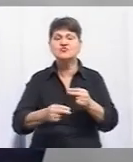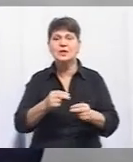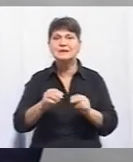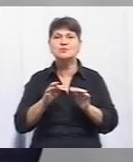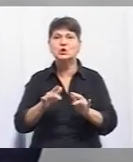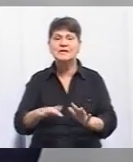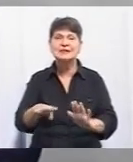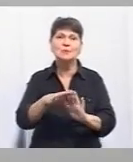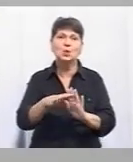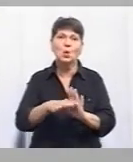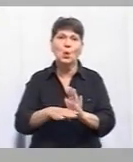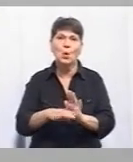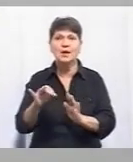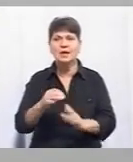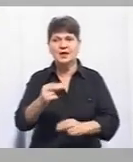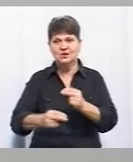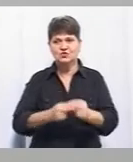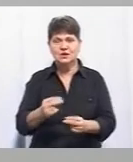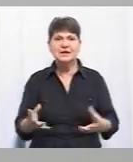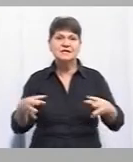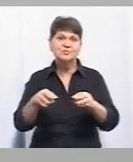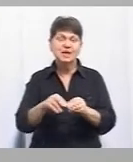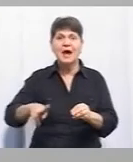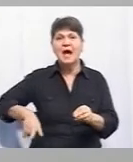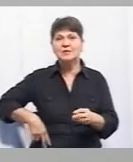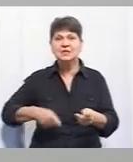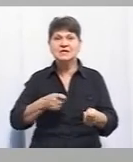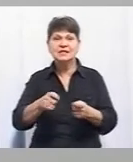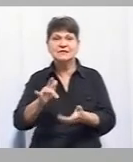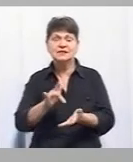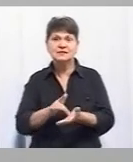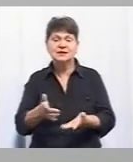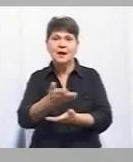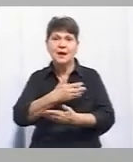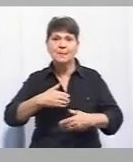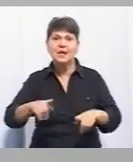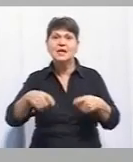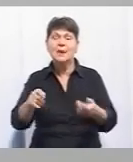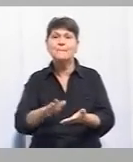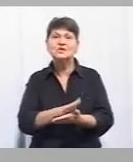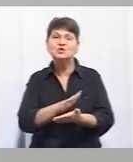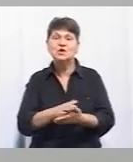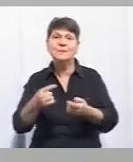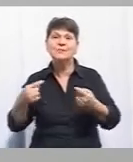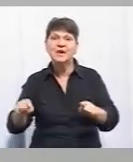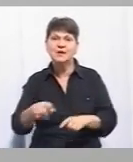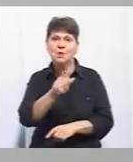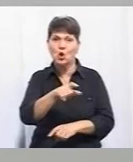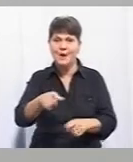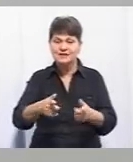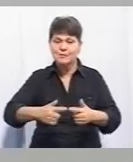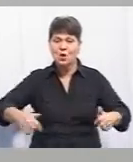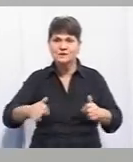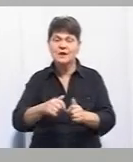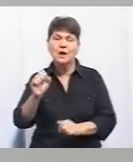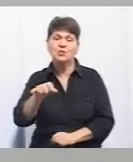діяльності і через, власне, спільний адміністративний центр. Ми надаємо цей простір безкоштовно іншим громадським організаціям. Вони можуть